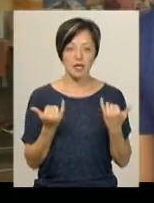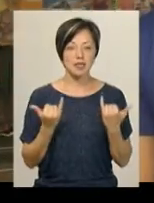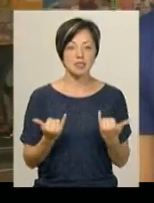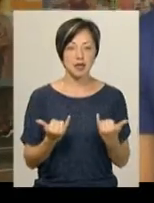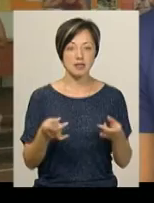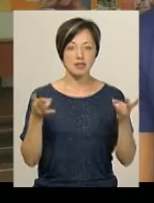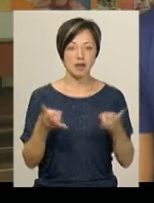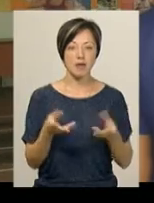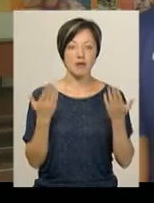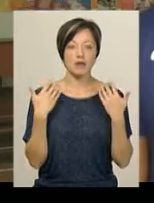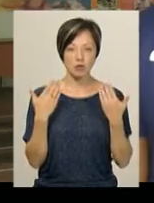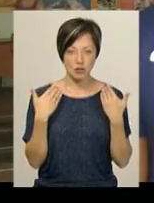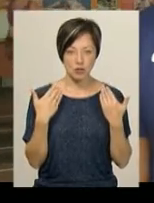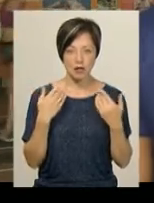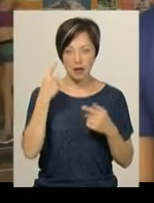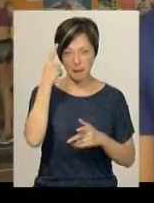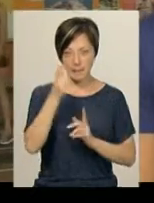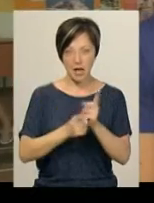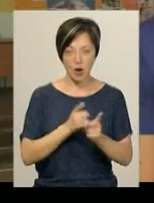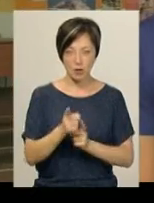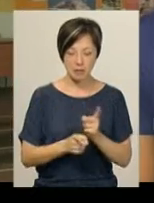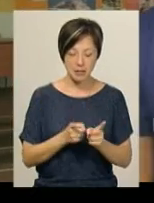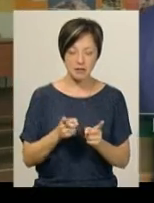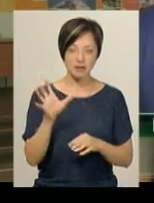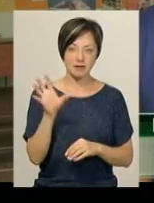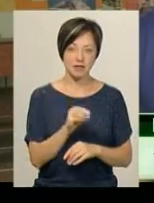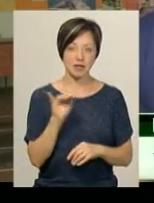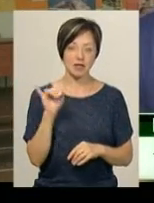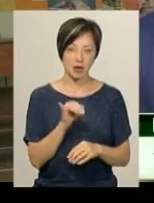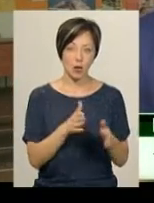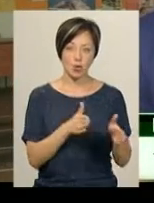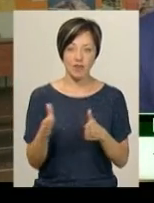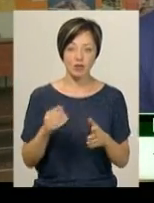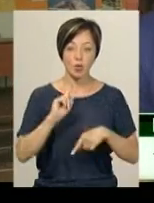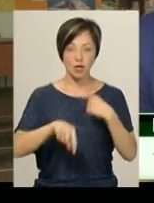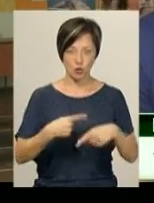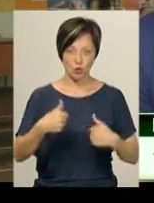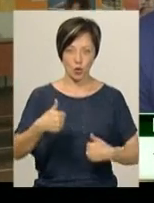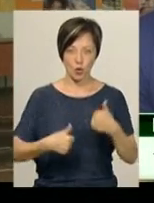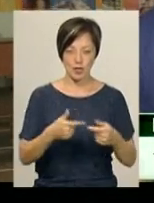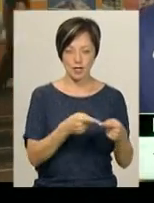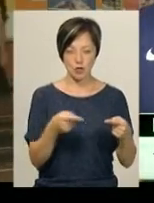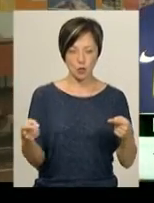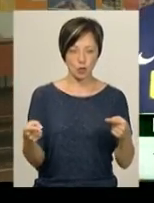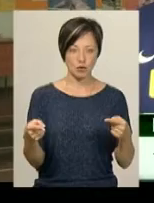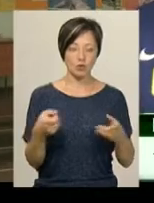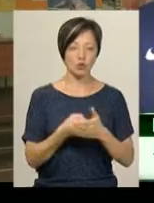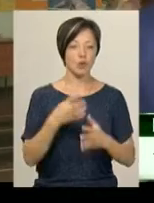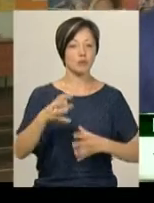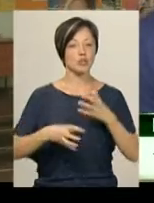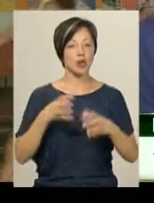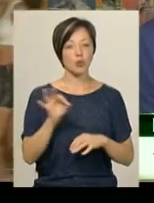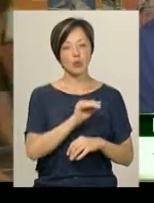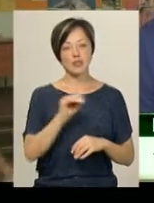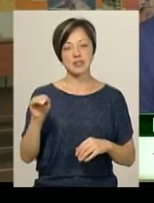треба відпочити, переосмислити і готуватися до наступного сезону, до міжнародних